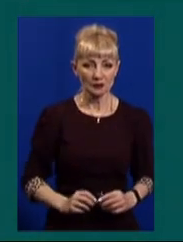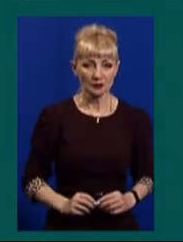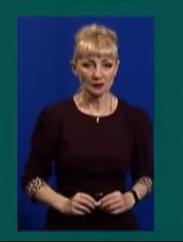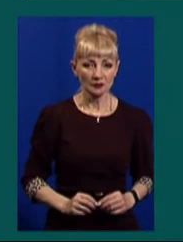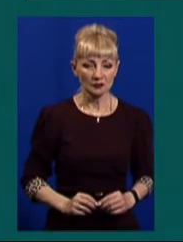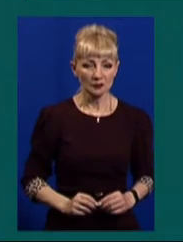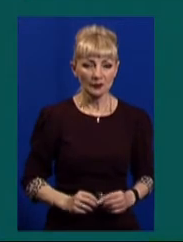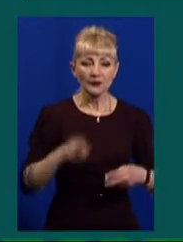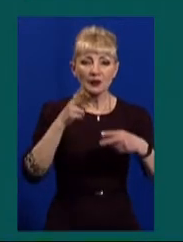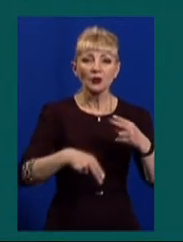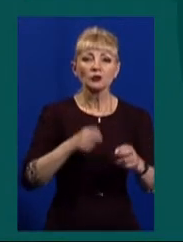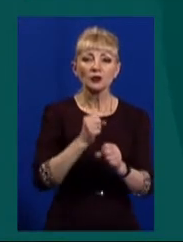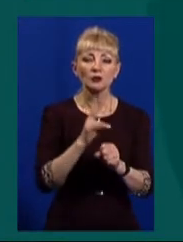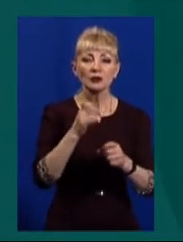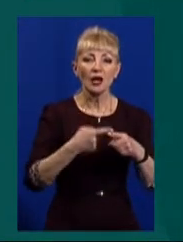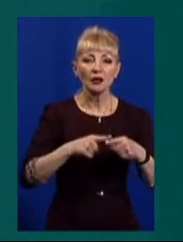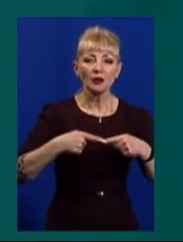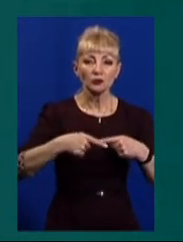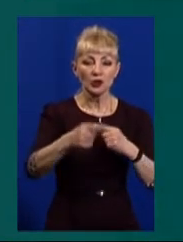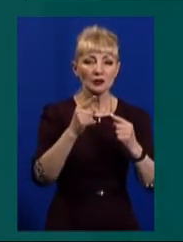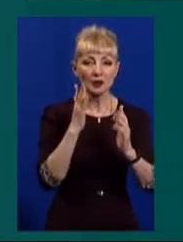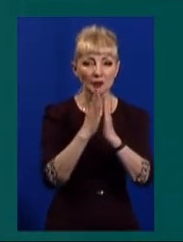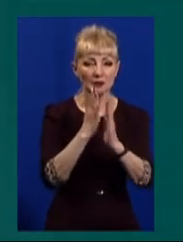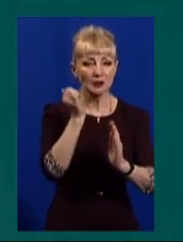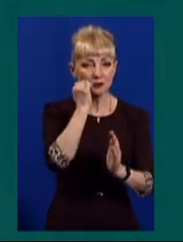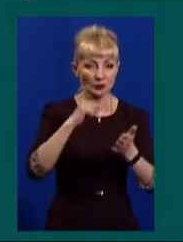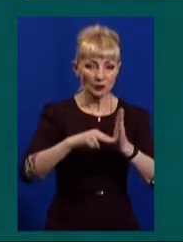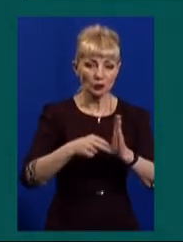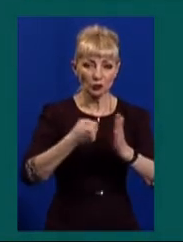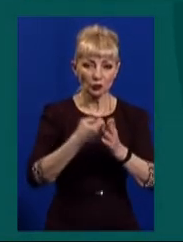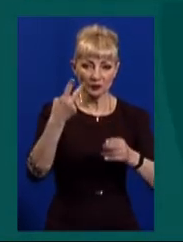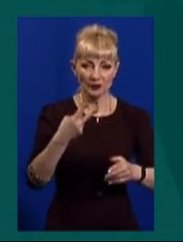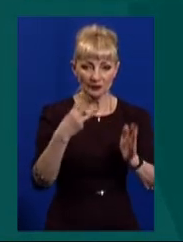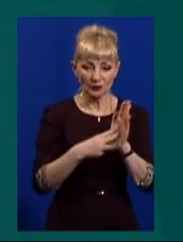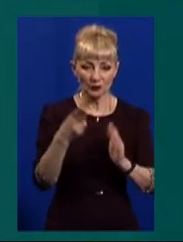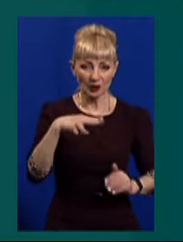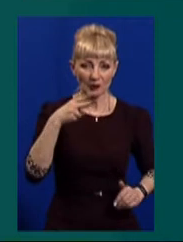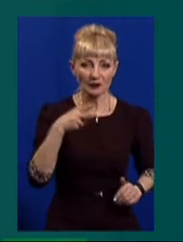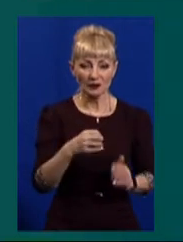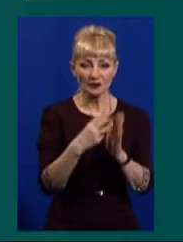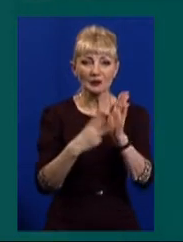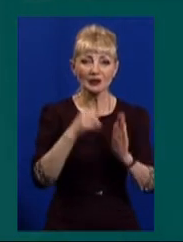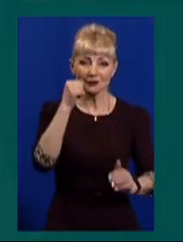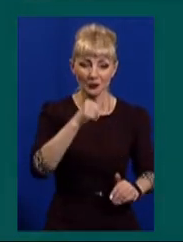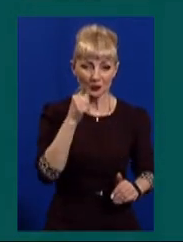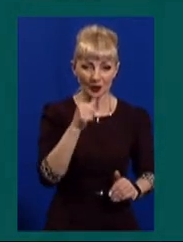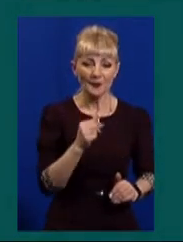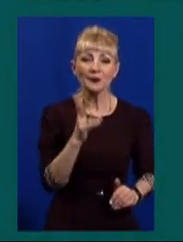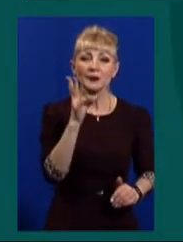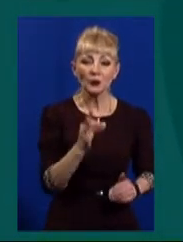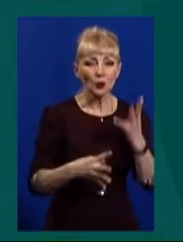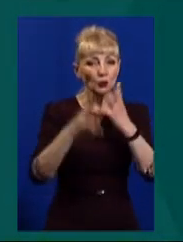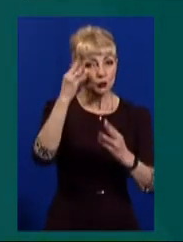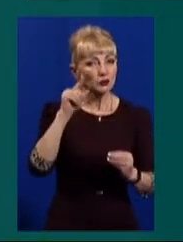робіт на даній ділянці проспекту Московського планується до 28 грудня 2018 року. Однак, враховуючи те, що на даній